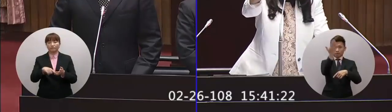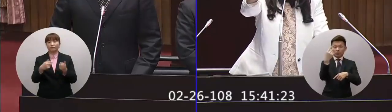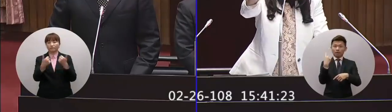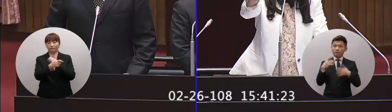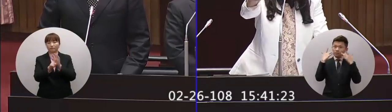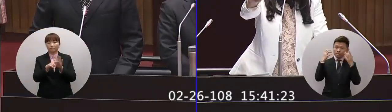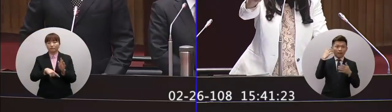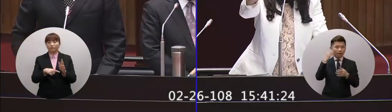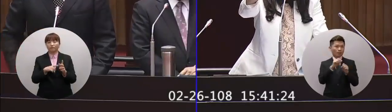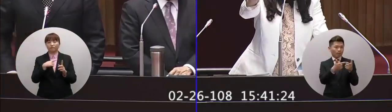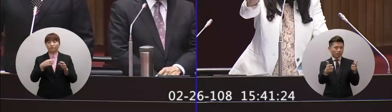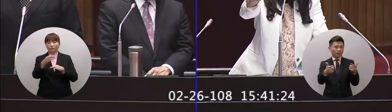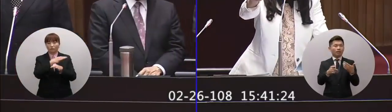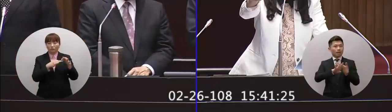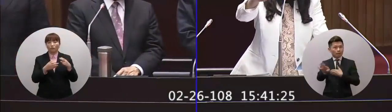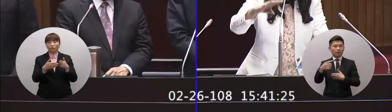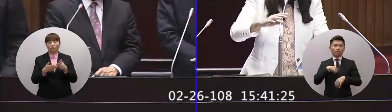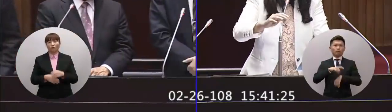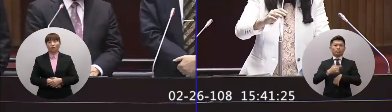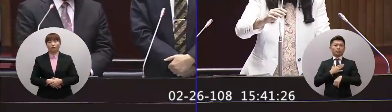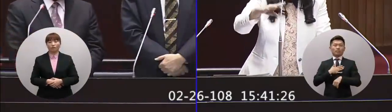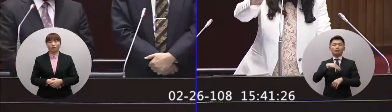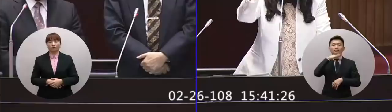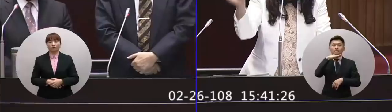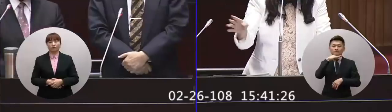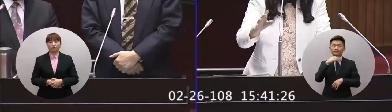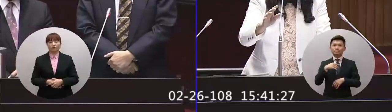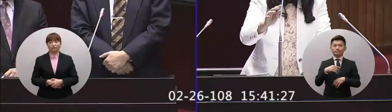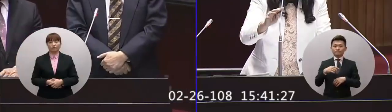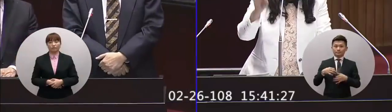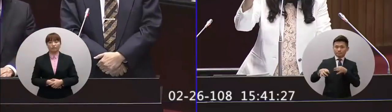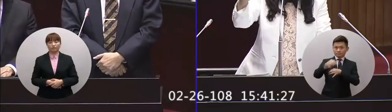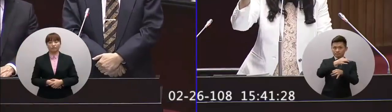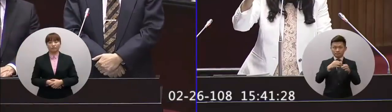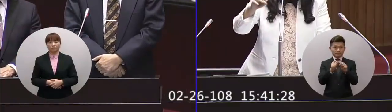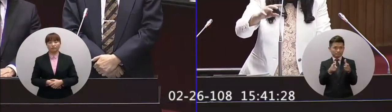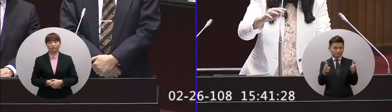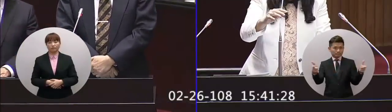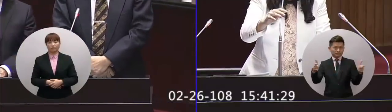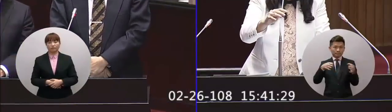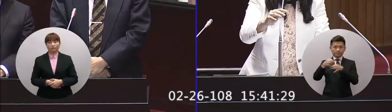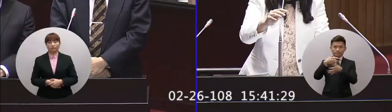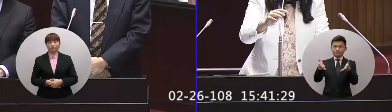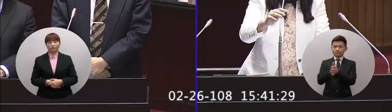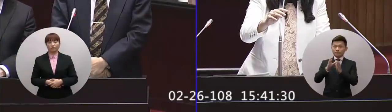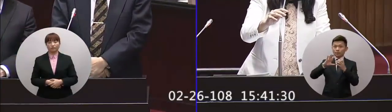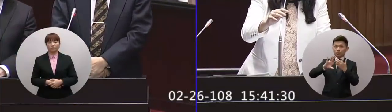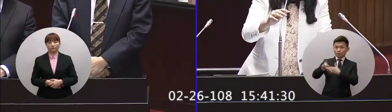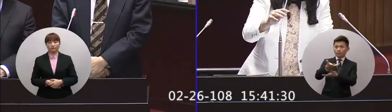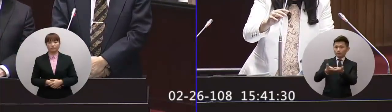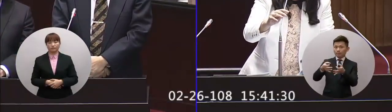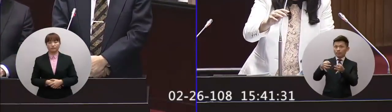生鮮水果讓我講完對不起 這是我的時間讓我講完放眼整體貿易來講根據經濟部國貿局的統計